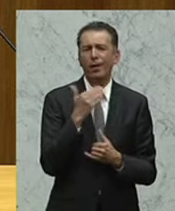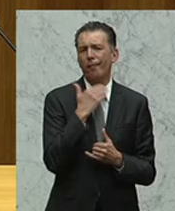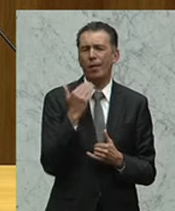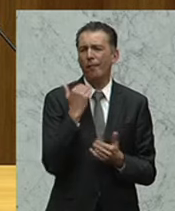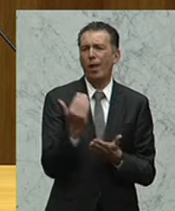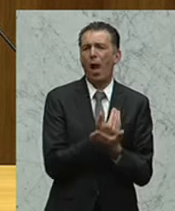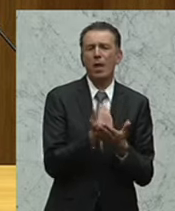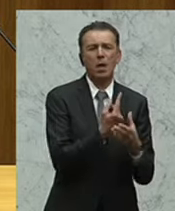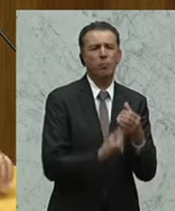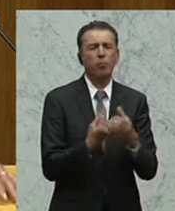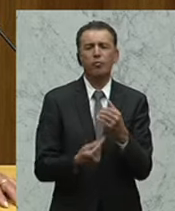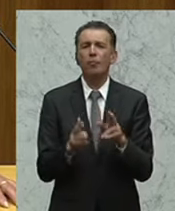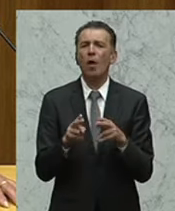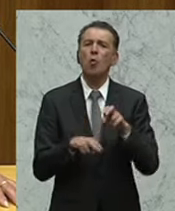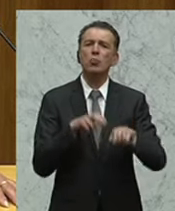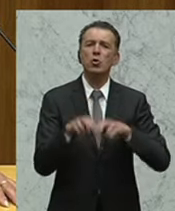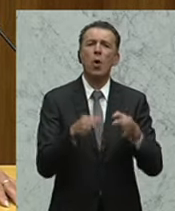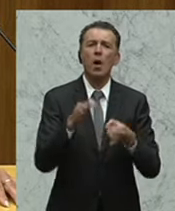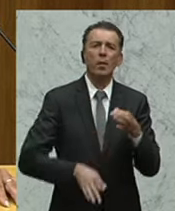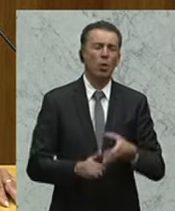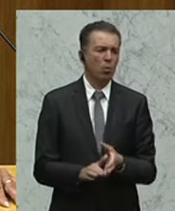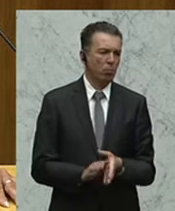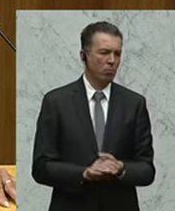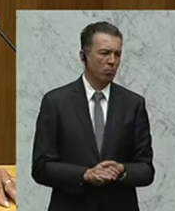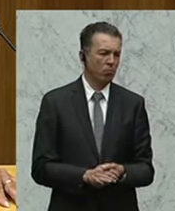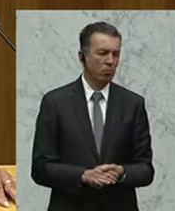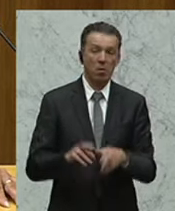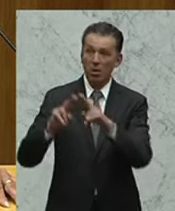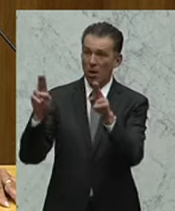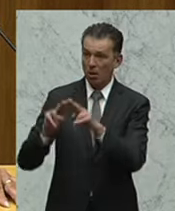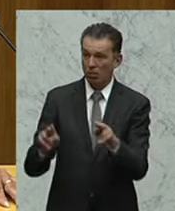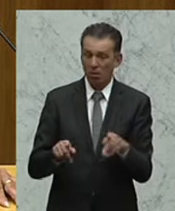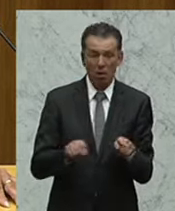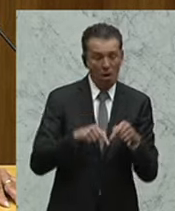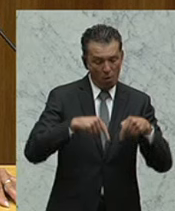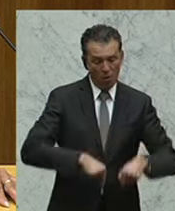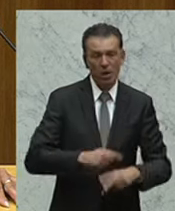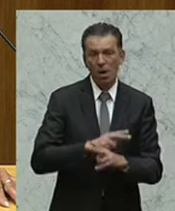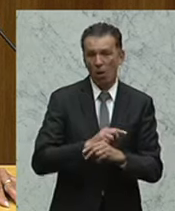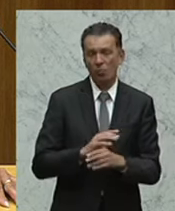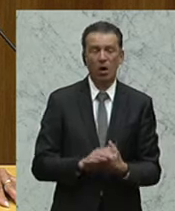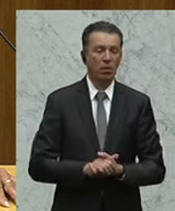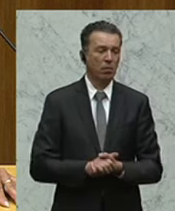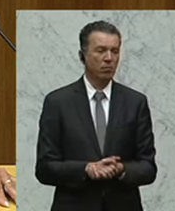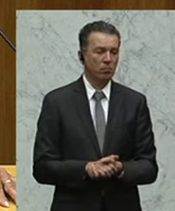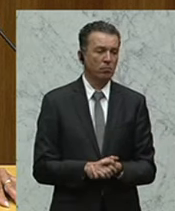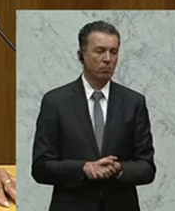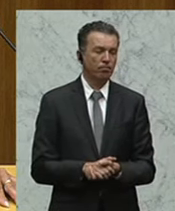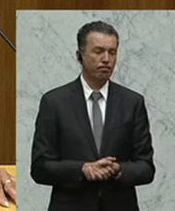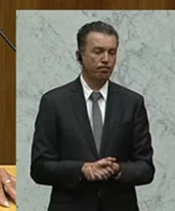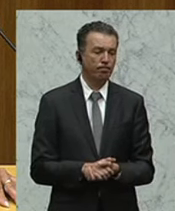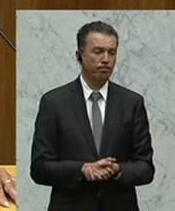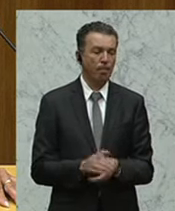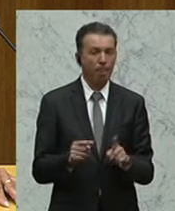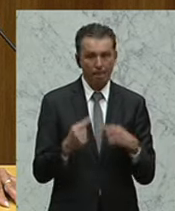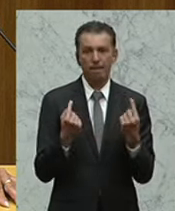viele Einnahmen durch Steuerbetrug. Und das nicht nur weltweit, sondern auch hier bei uns im kleinen Österreich. Und